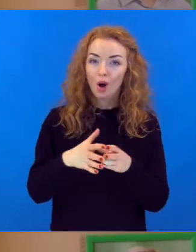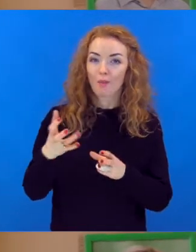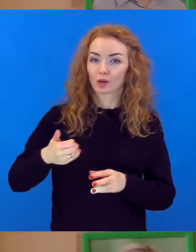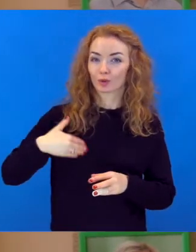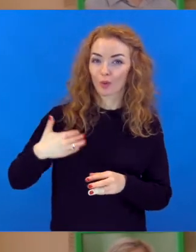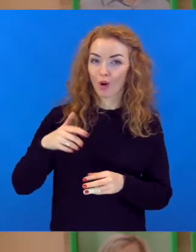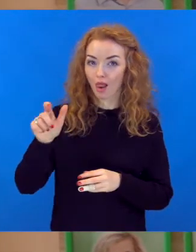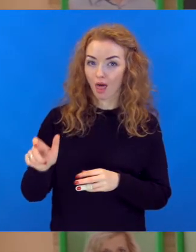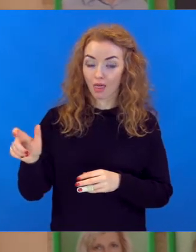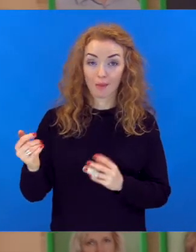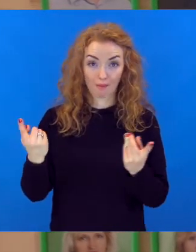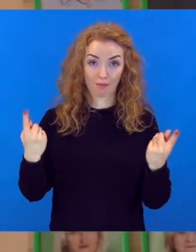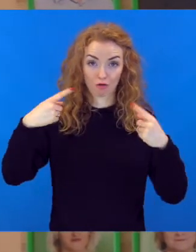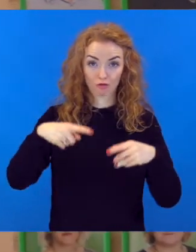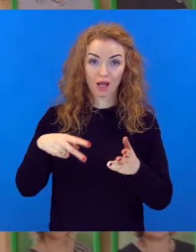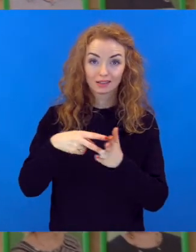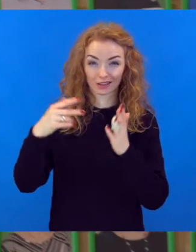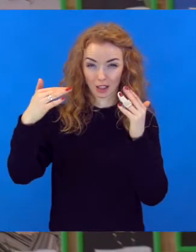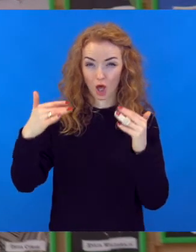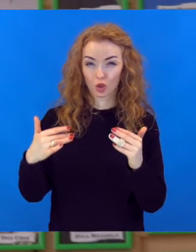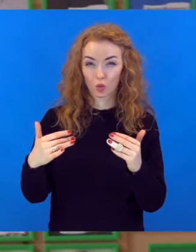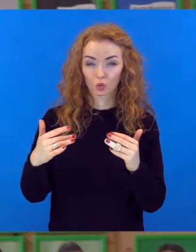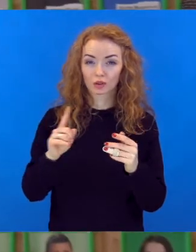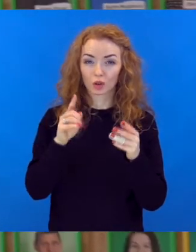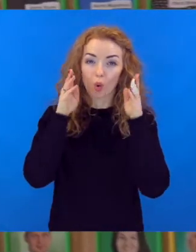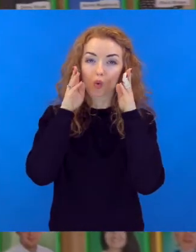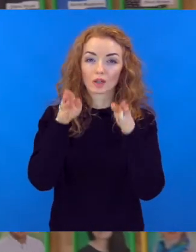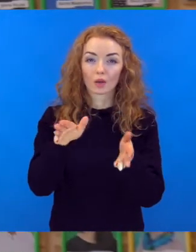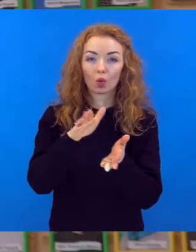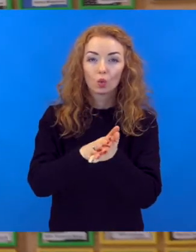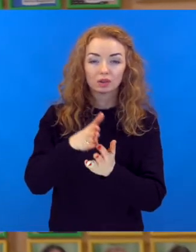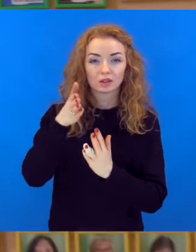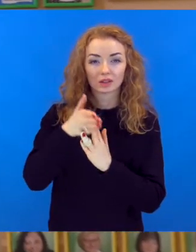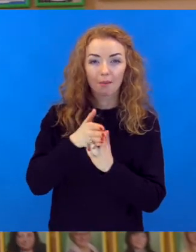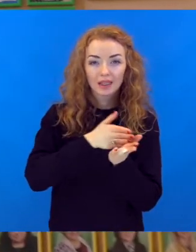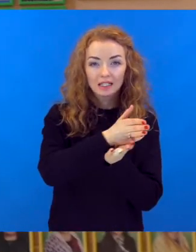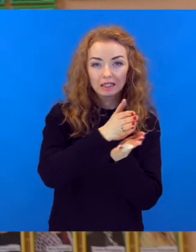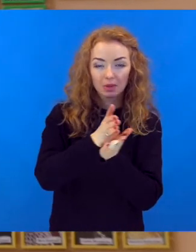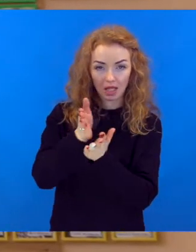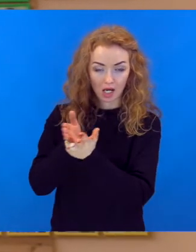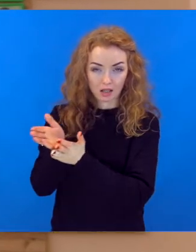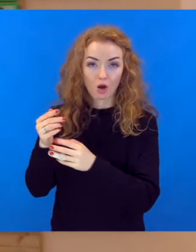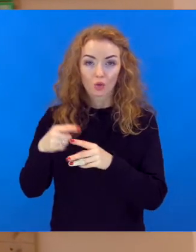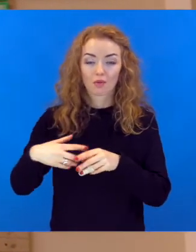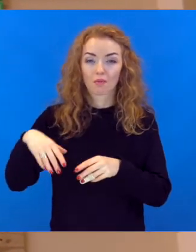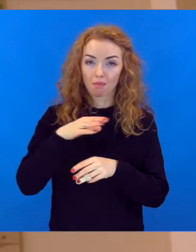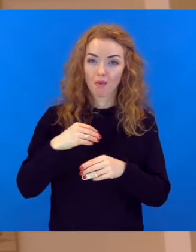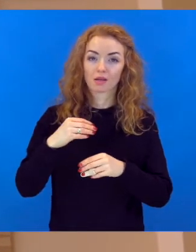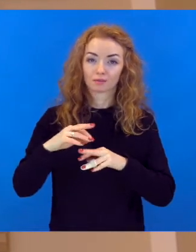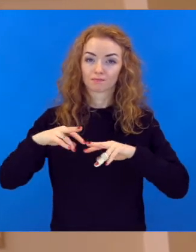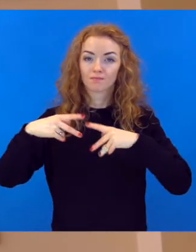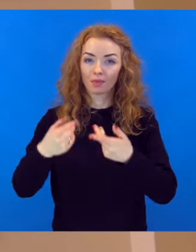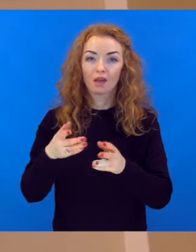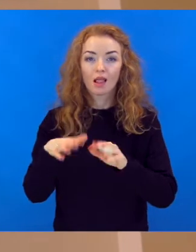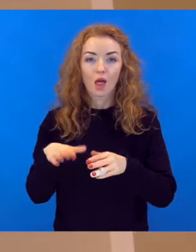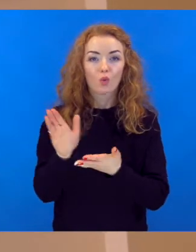kopā ar skolēniem, jo šobrīd Saturs ir koncentrēts uz šo tie starpdisciplinaritāti, kur mēs ejam uz